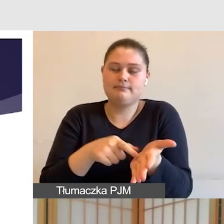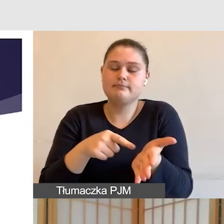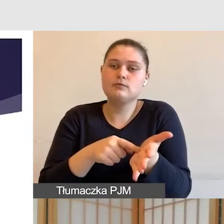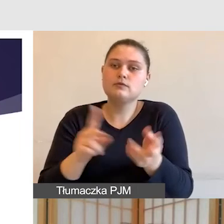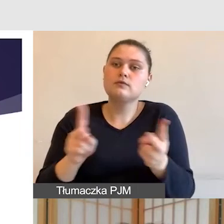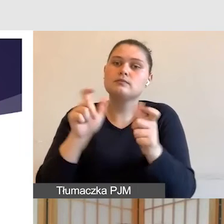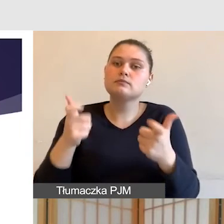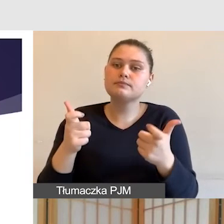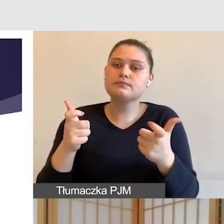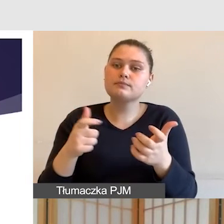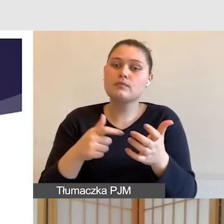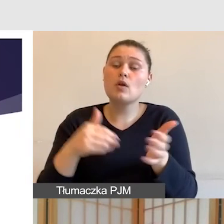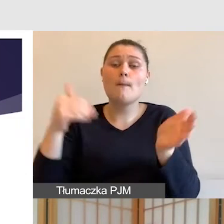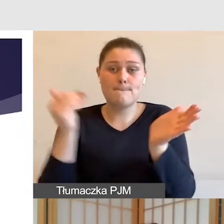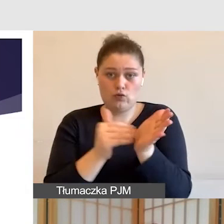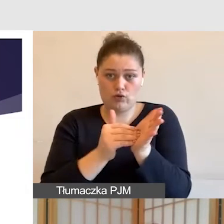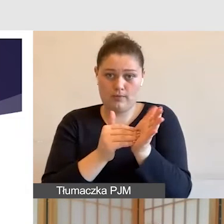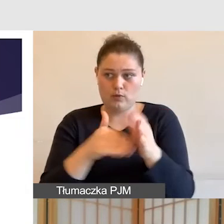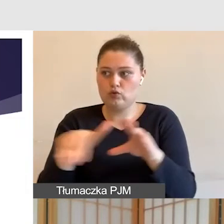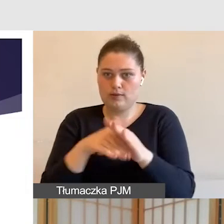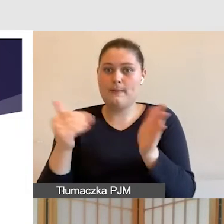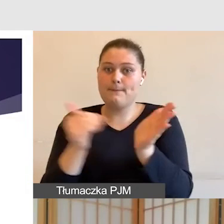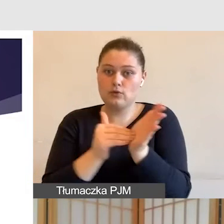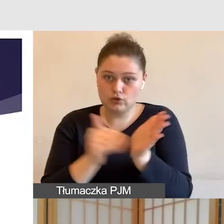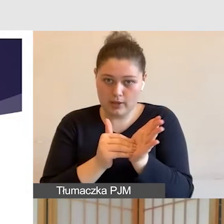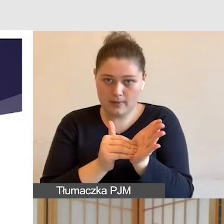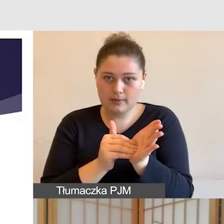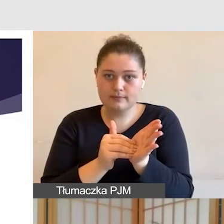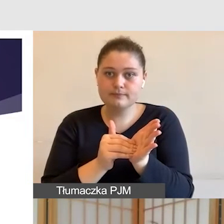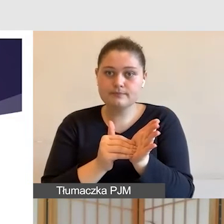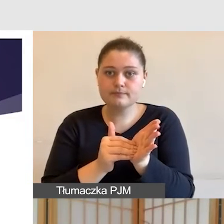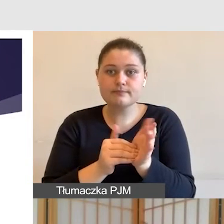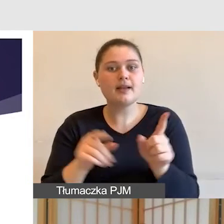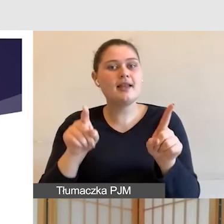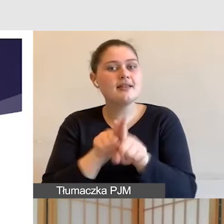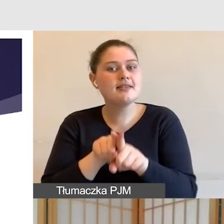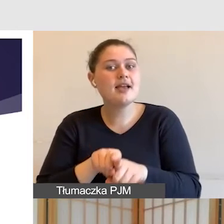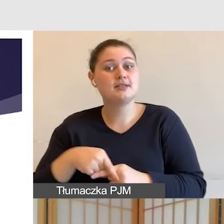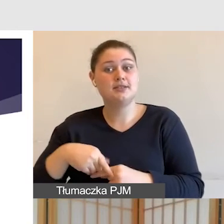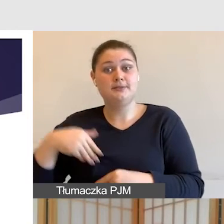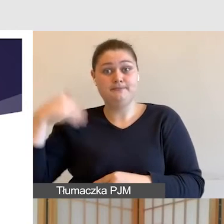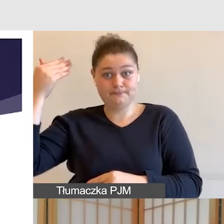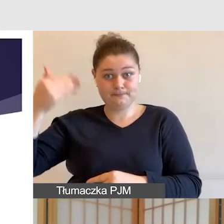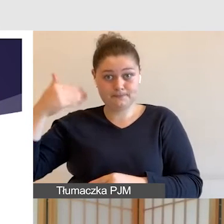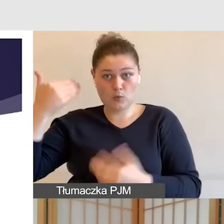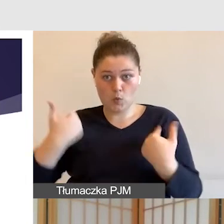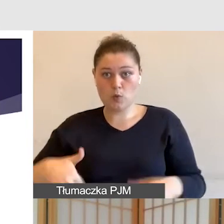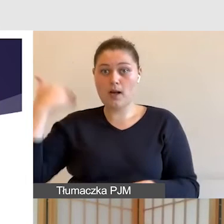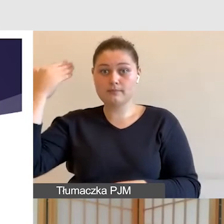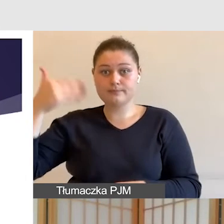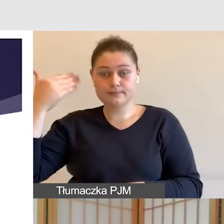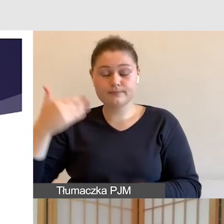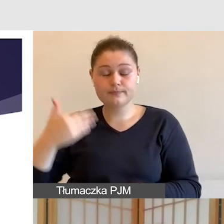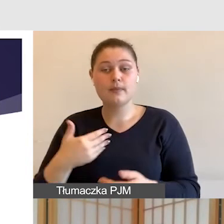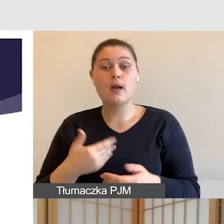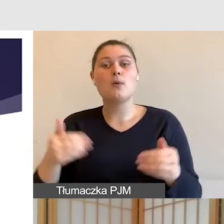potrzeby naszych uczestników wykładu, szkolenia, czy warsztatu, ale też samego prowadzącego. Proszę pamiętać, że taki wykład trwa